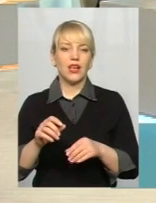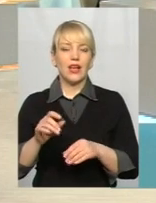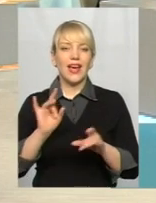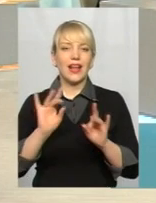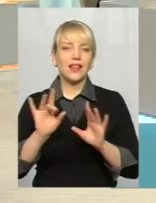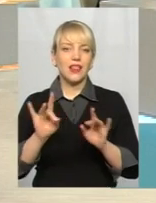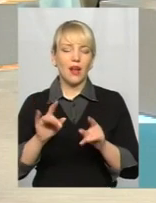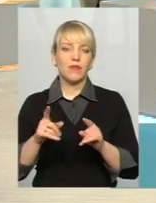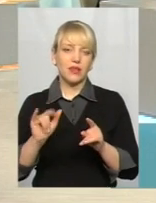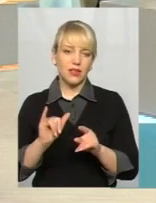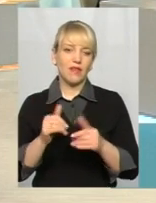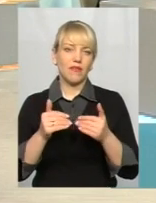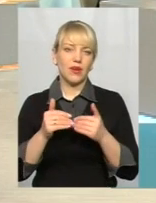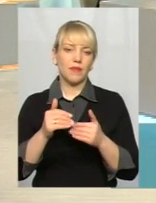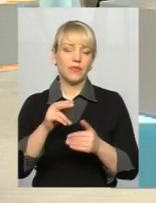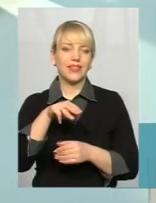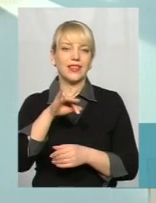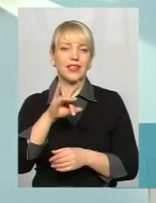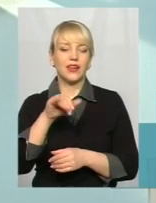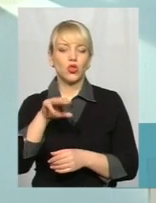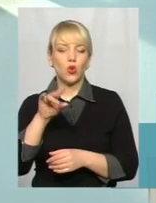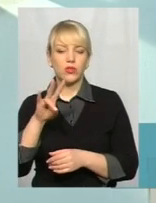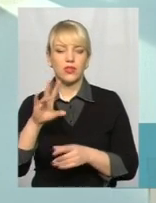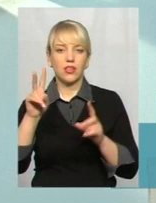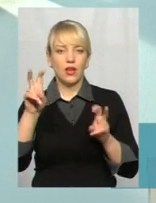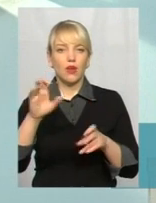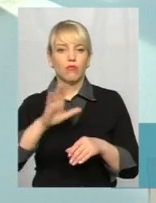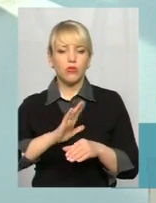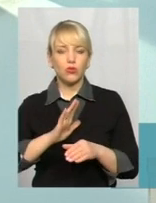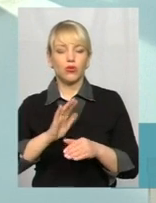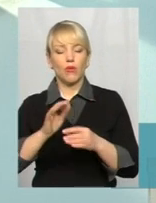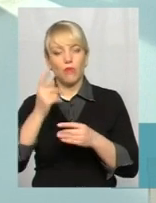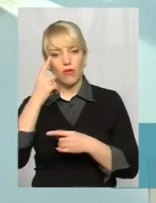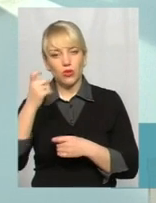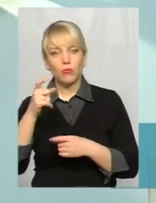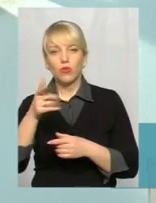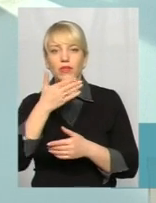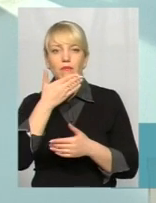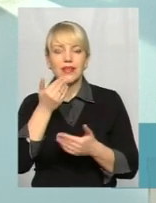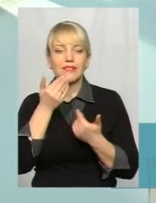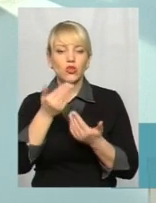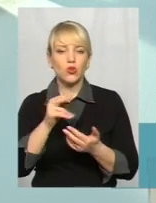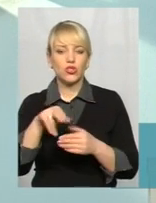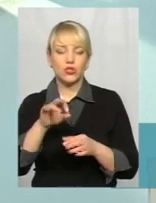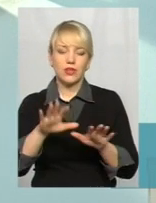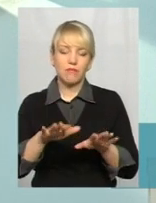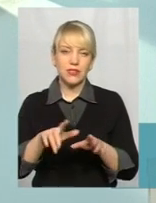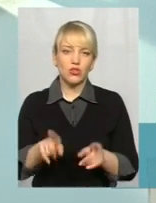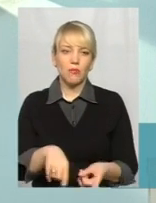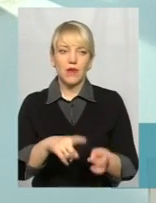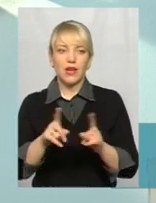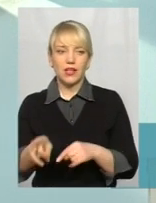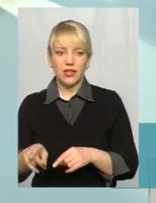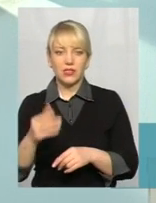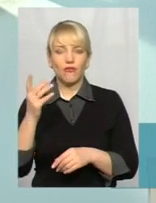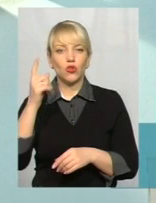І відповідно так само представників Тритона було повідомлено, але вони не звернулися щодо місця, щодо перенесення. Вони ходили, думали якось вирішити питання,